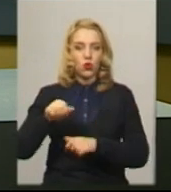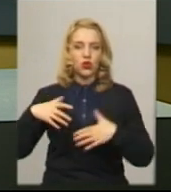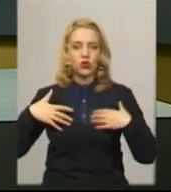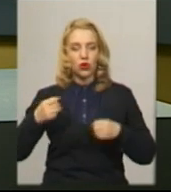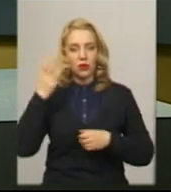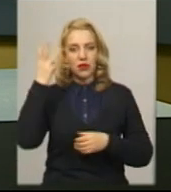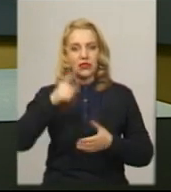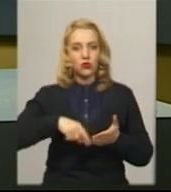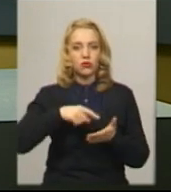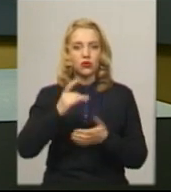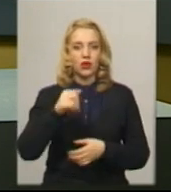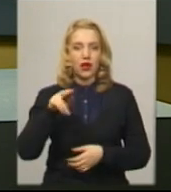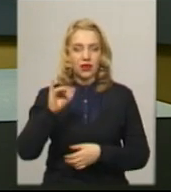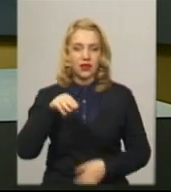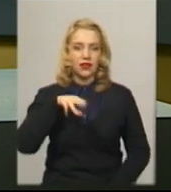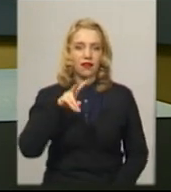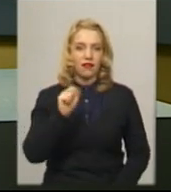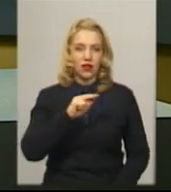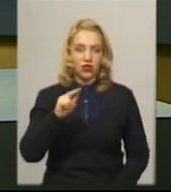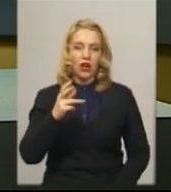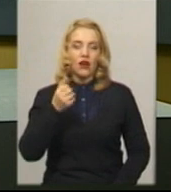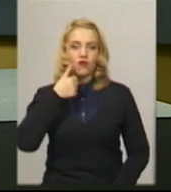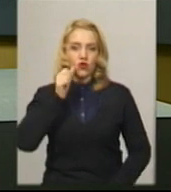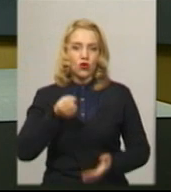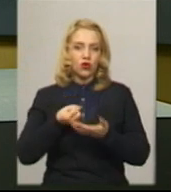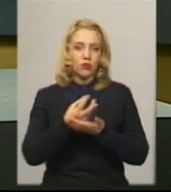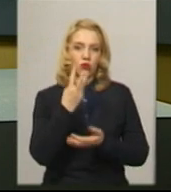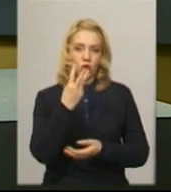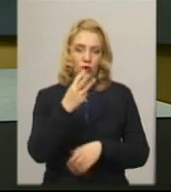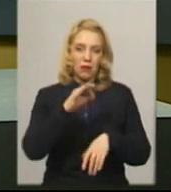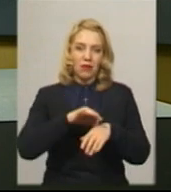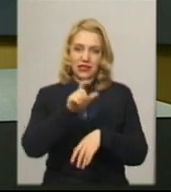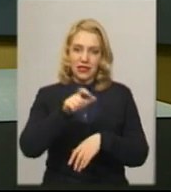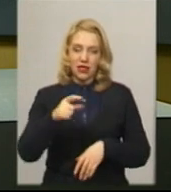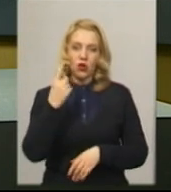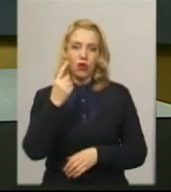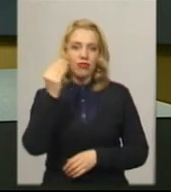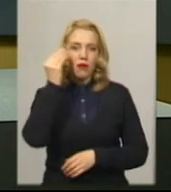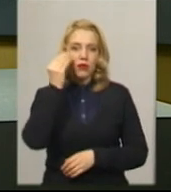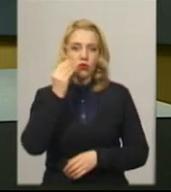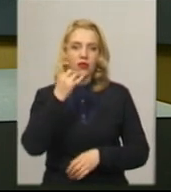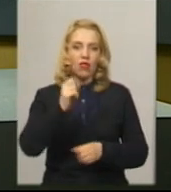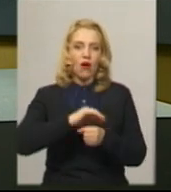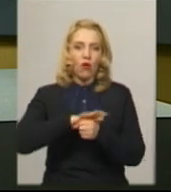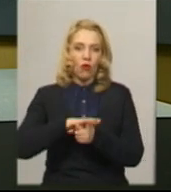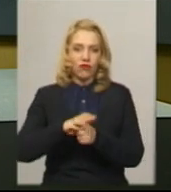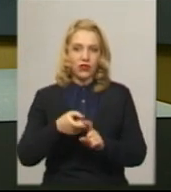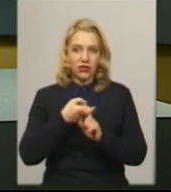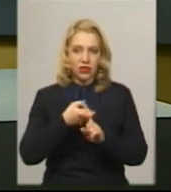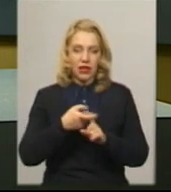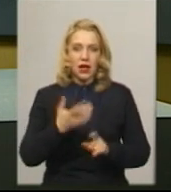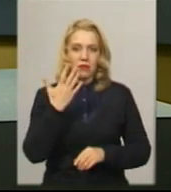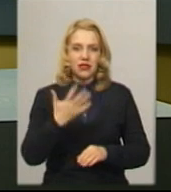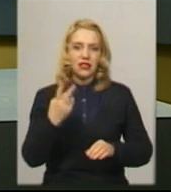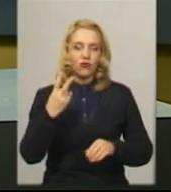міської ради Борис Ткач. Вчора ушпиталили трьох пацієнтів, серед них одна підозра на COVID-19 у 52-річної